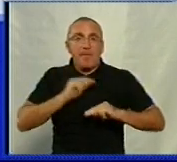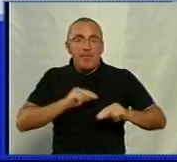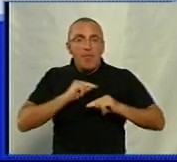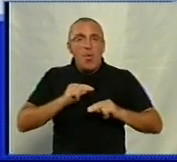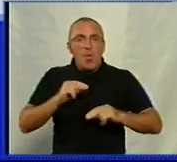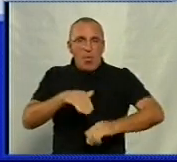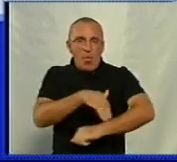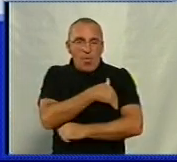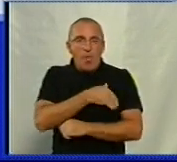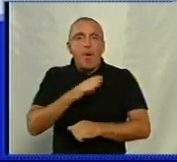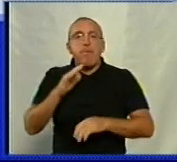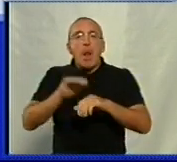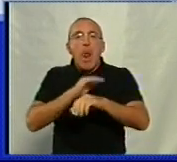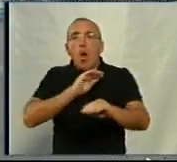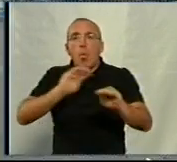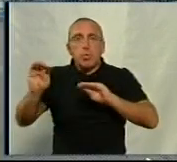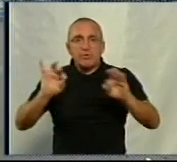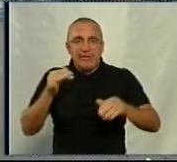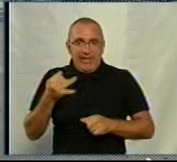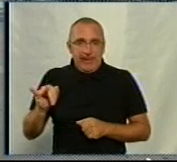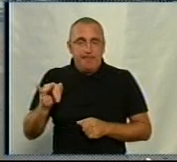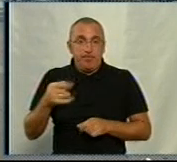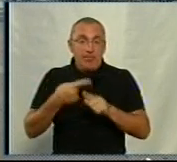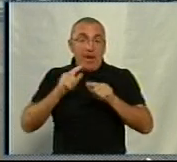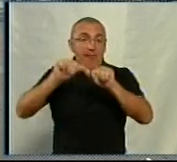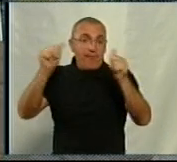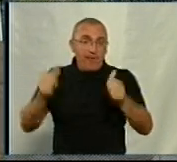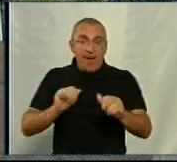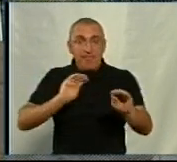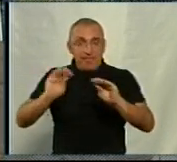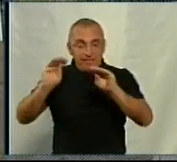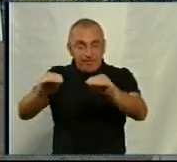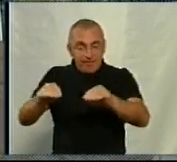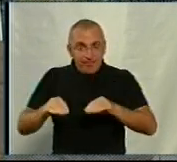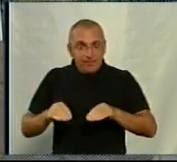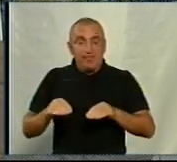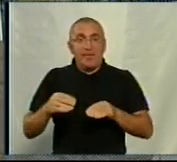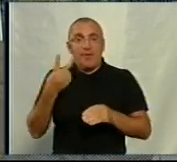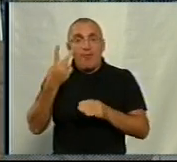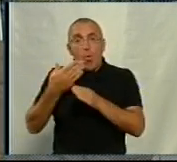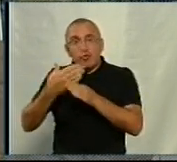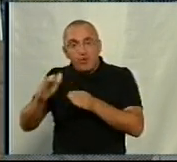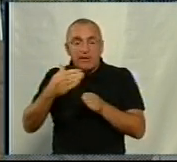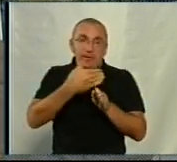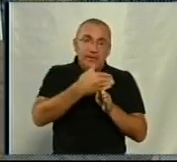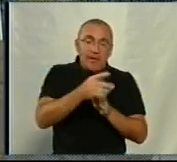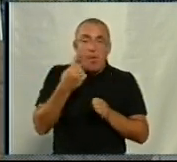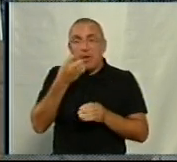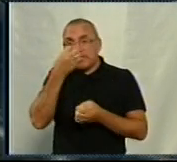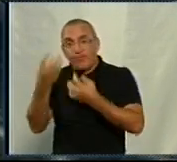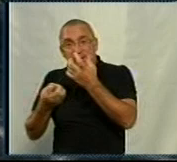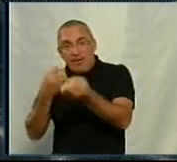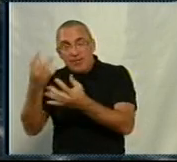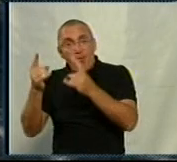комунального підприємства «Благоустрій». Ось такий вигляд має композиція. Складається вона з двох частин. З одного боку, з «Квітів»